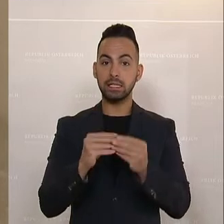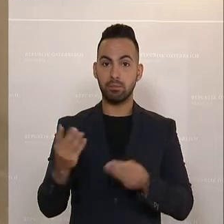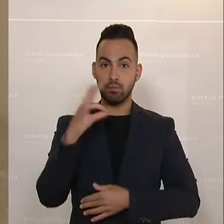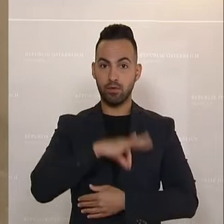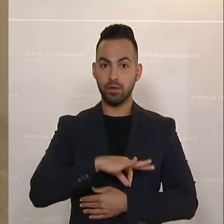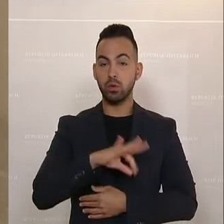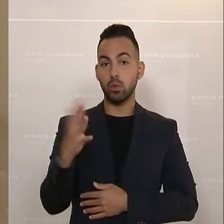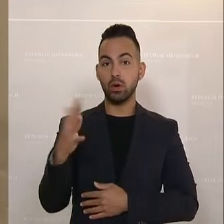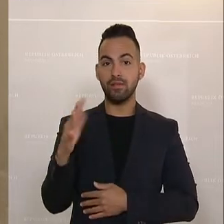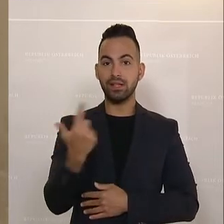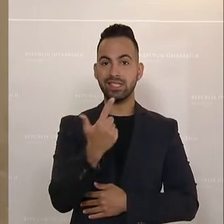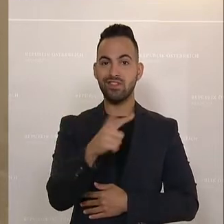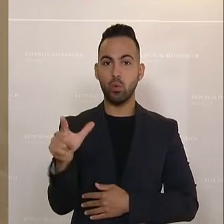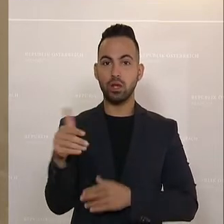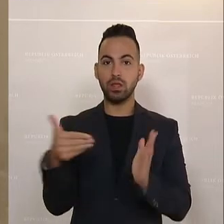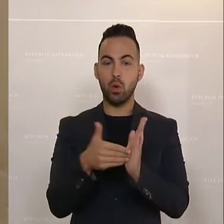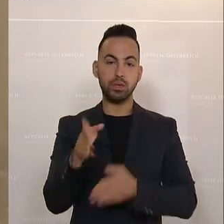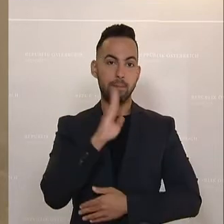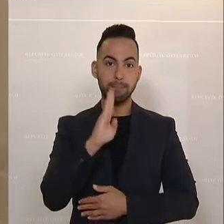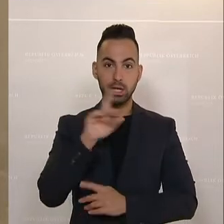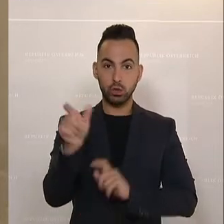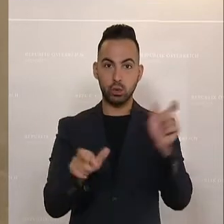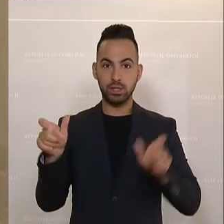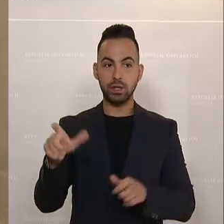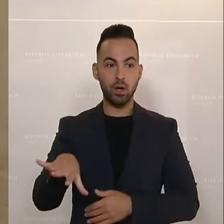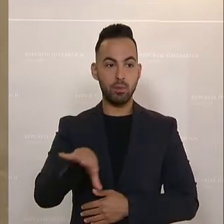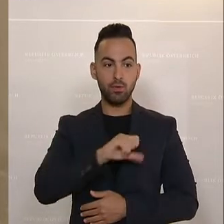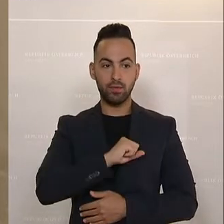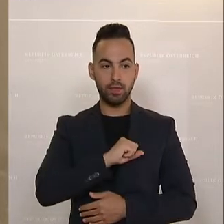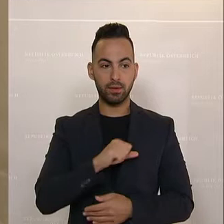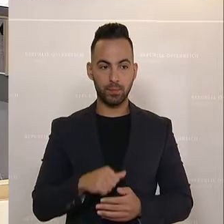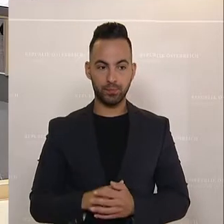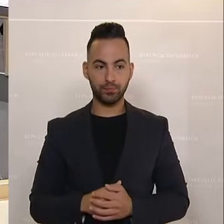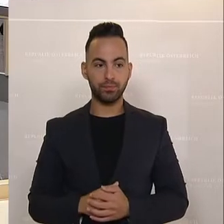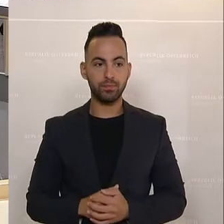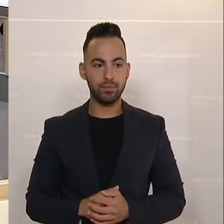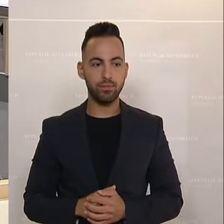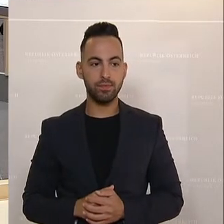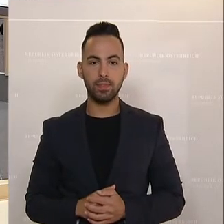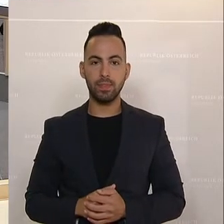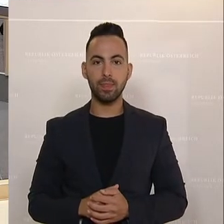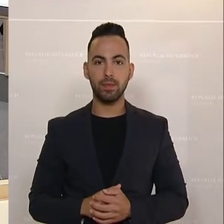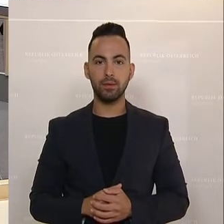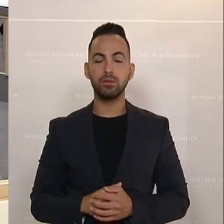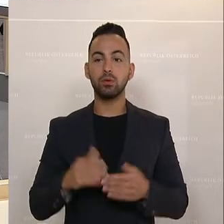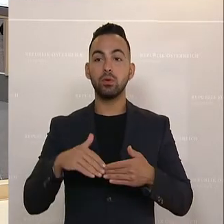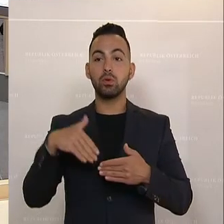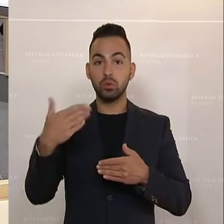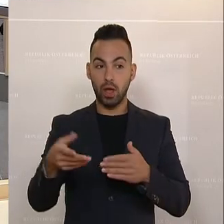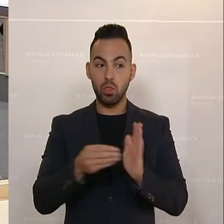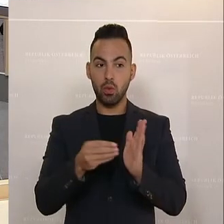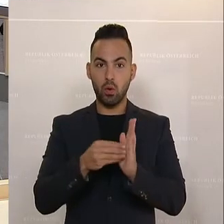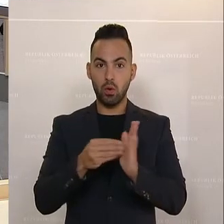etwa 200.000 Pensionistinnen und Pensionisten davon. Und um darüber hinaus